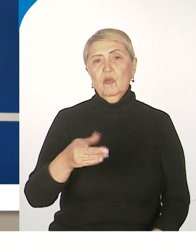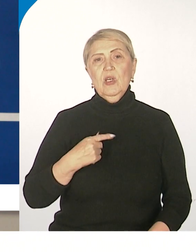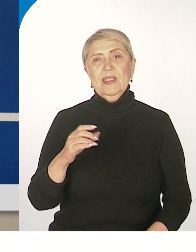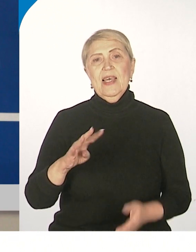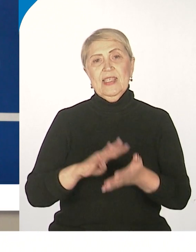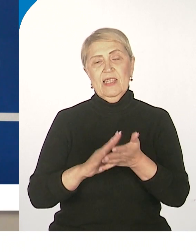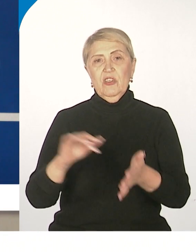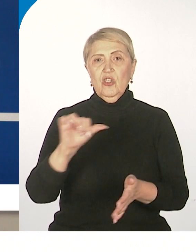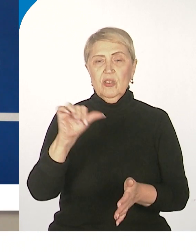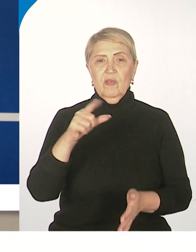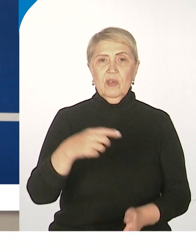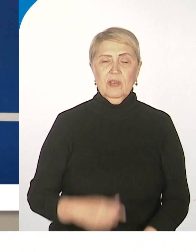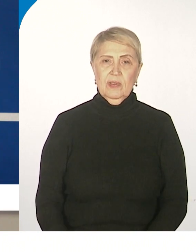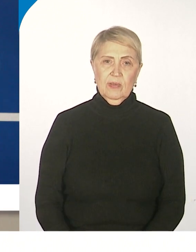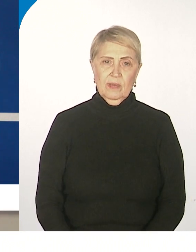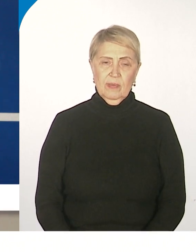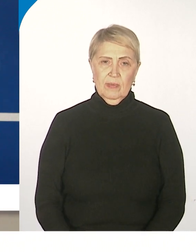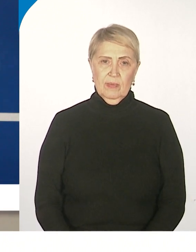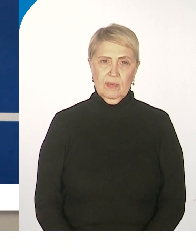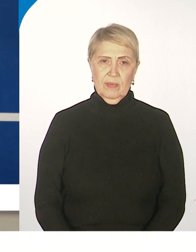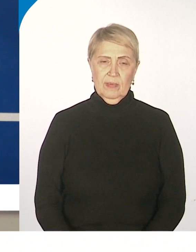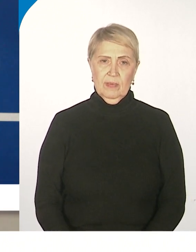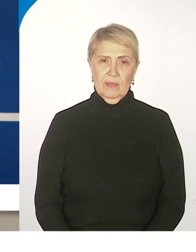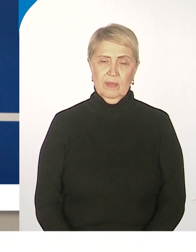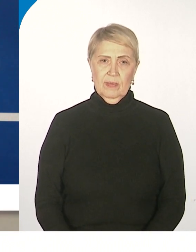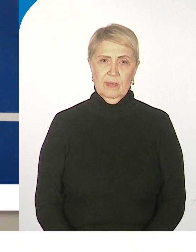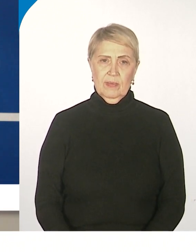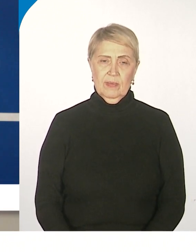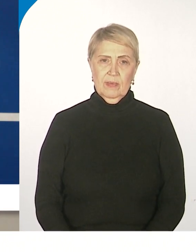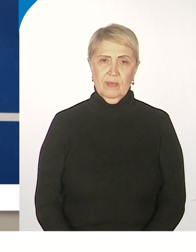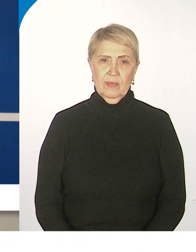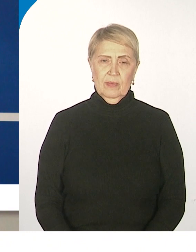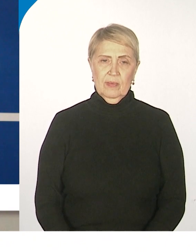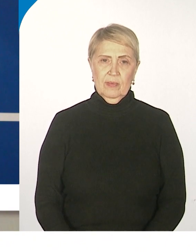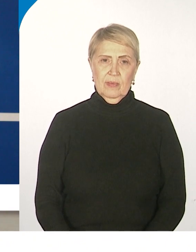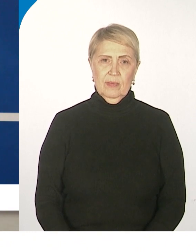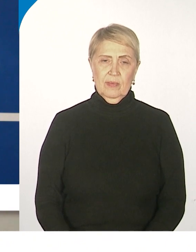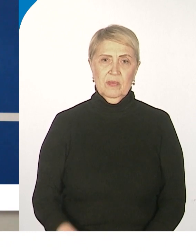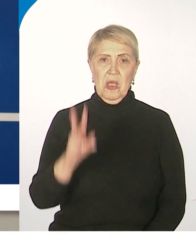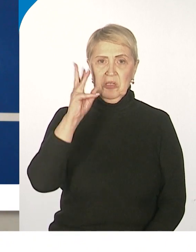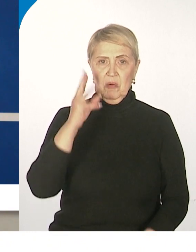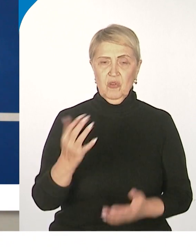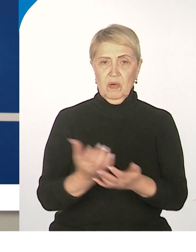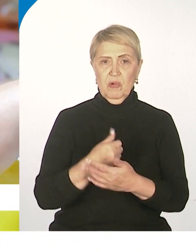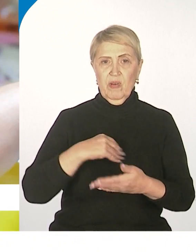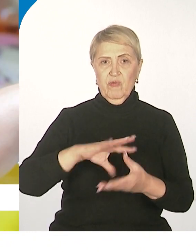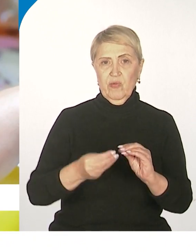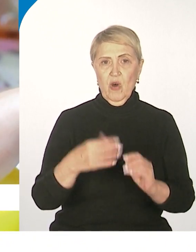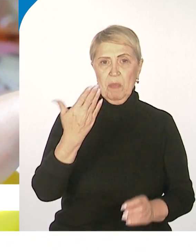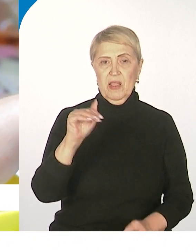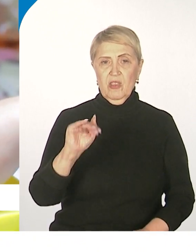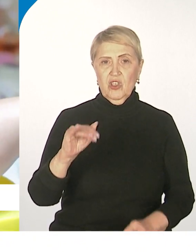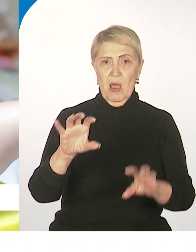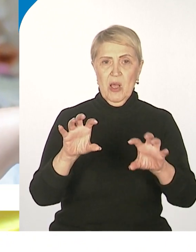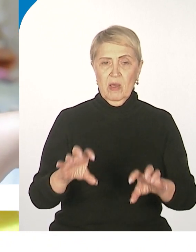А заработала, ну, может быть, от силы 5 тысяч около того. По